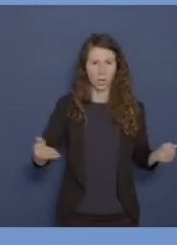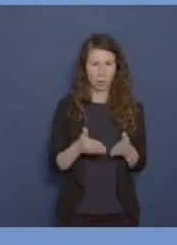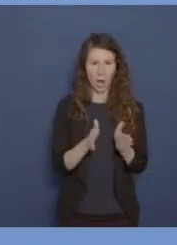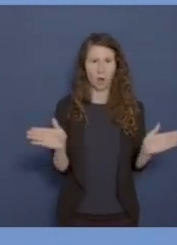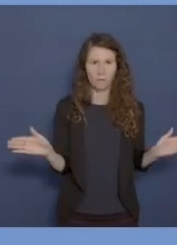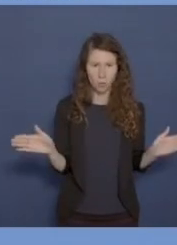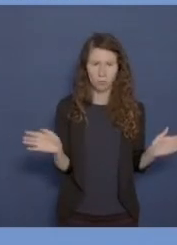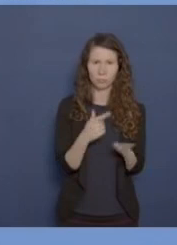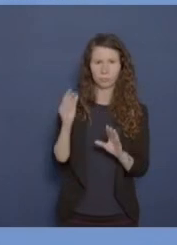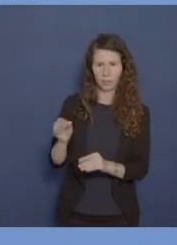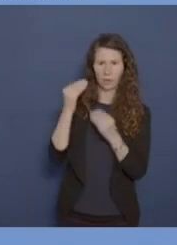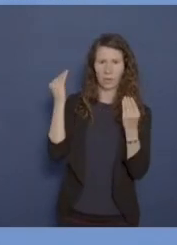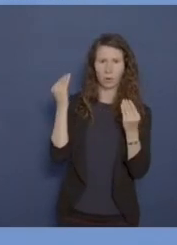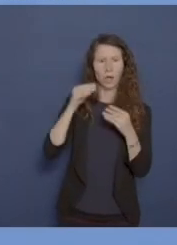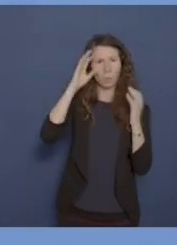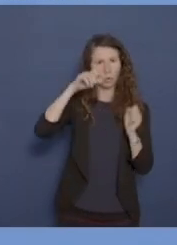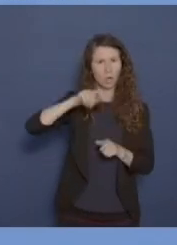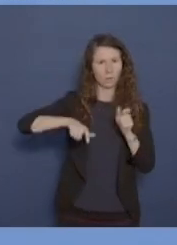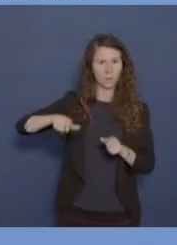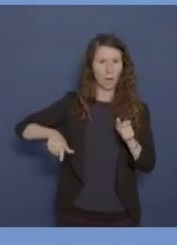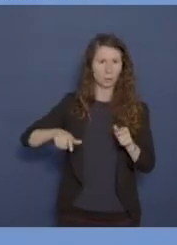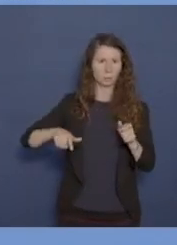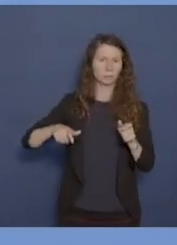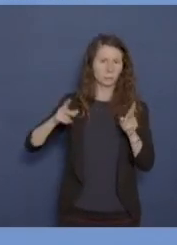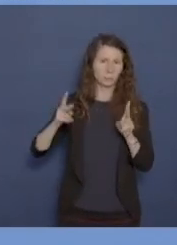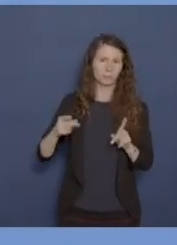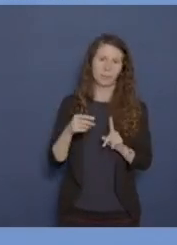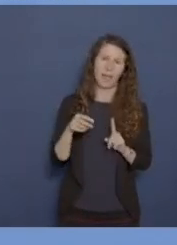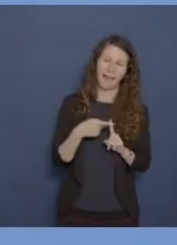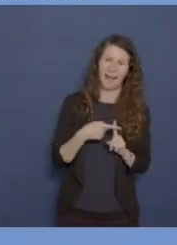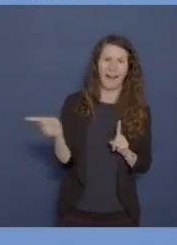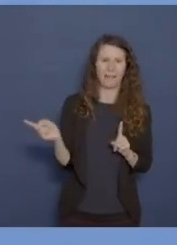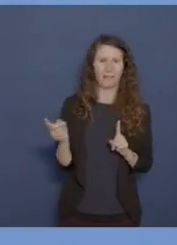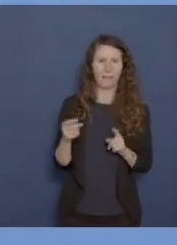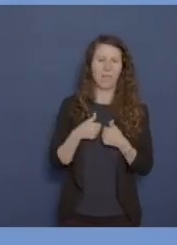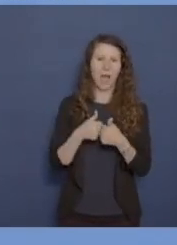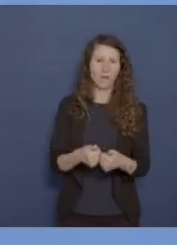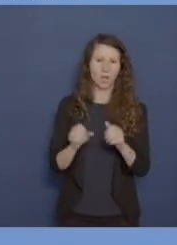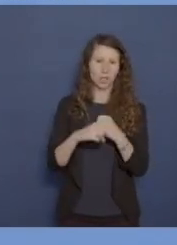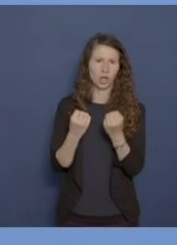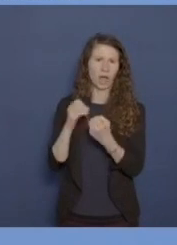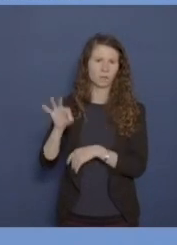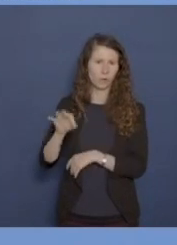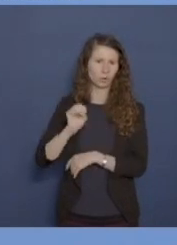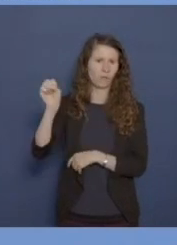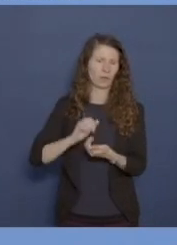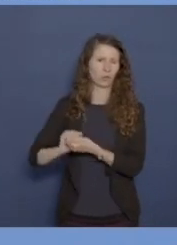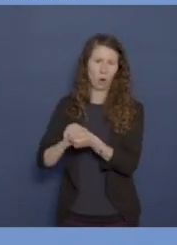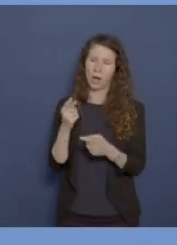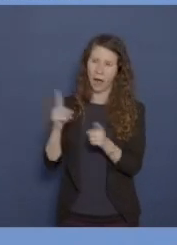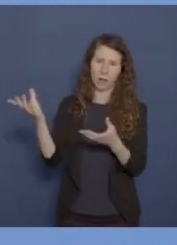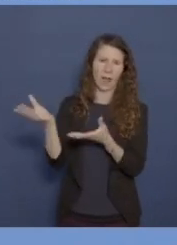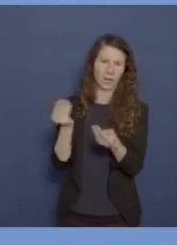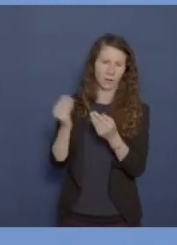unseren Informationen Botschafter oder die Botschafter aller Nachfolgestaaten der Sowjetunion eingeladen. Und